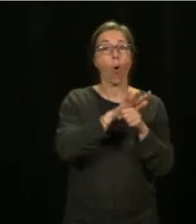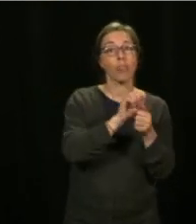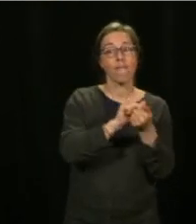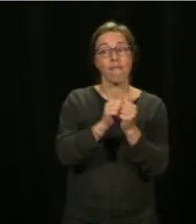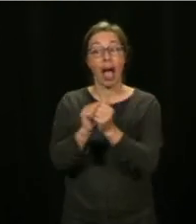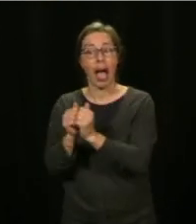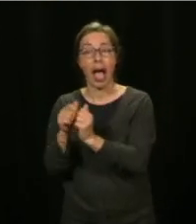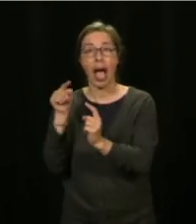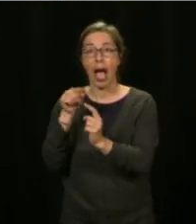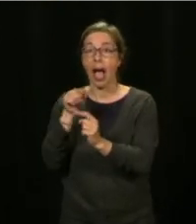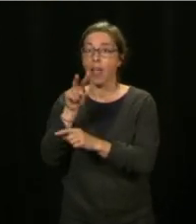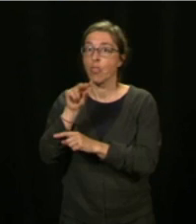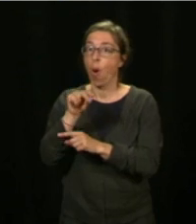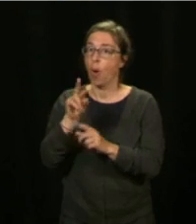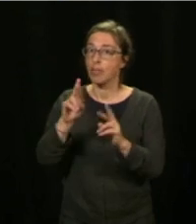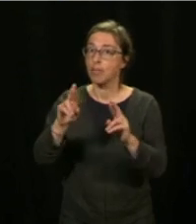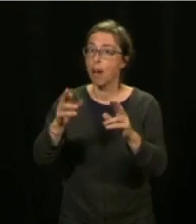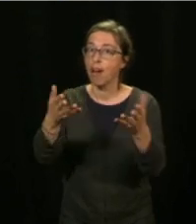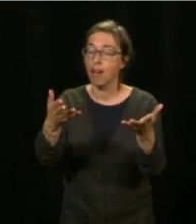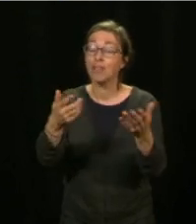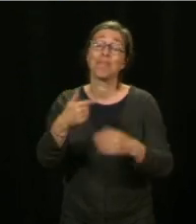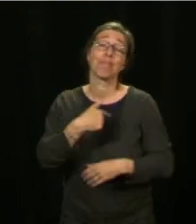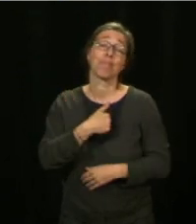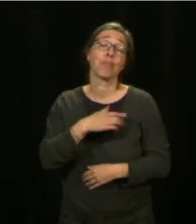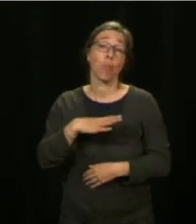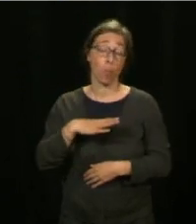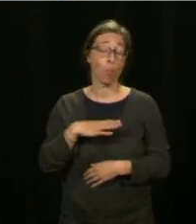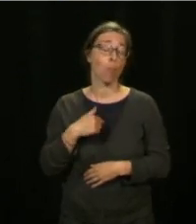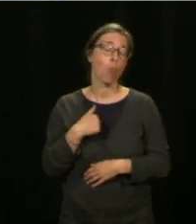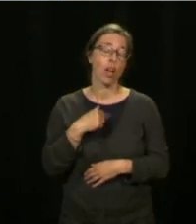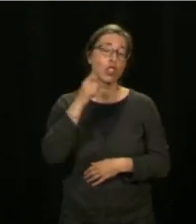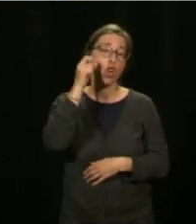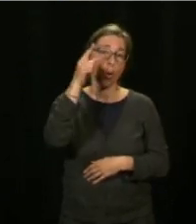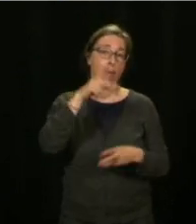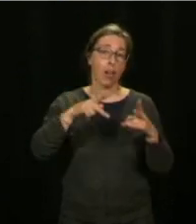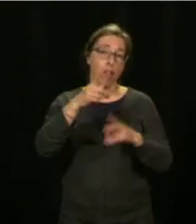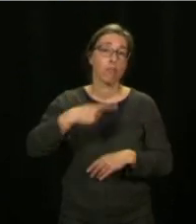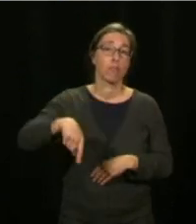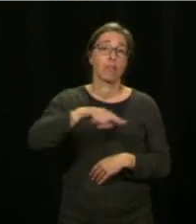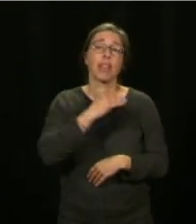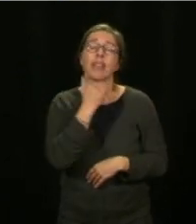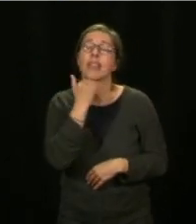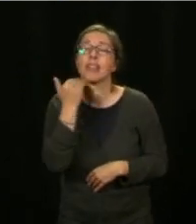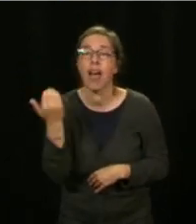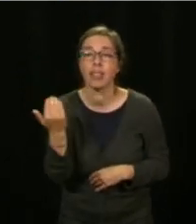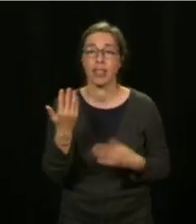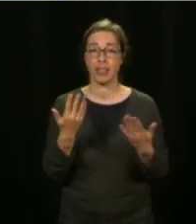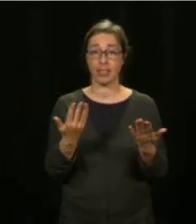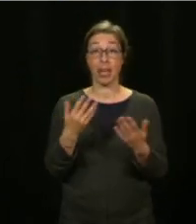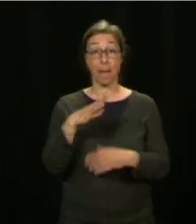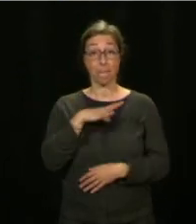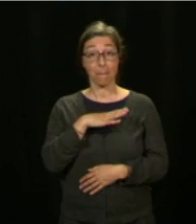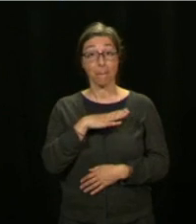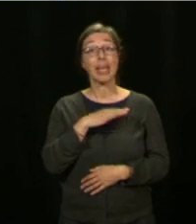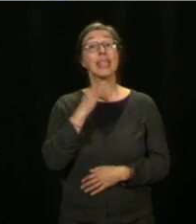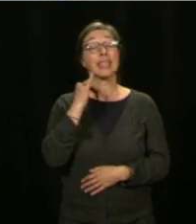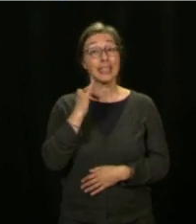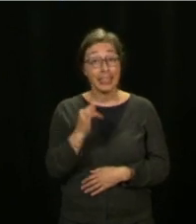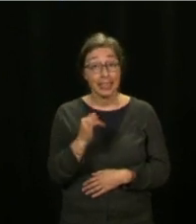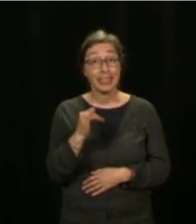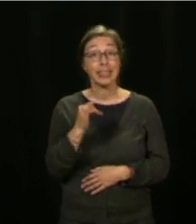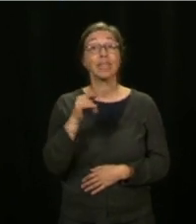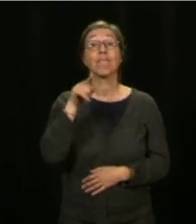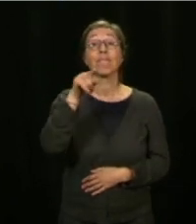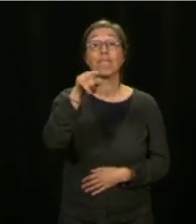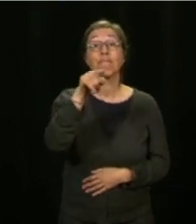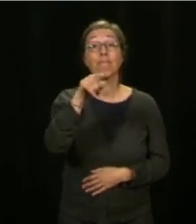dis, là, je comprends que les gens sont vraiment étanés, mais si on vous met au rouge, vous n'êtes pas dans l'orange encore. Donc, respectez les